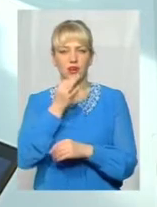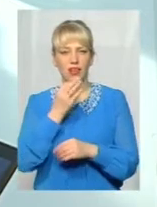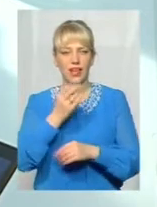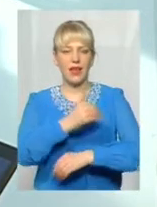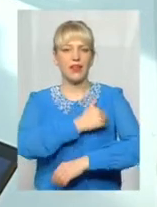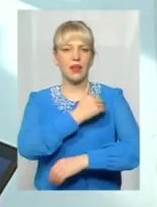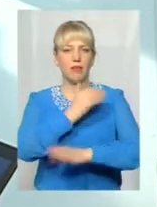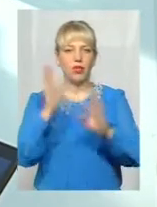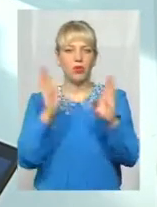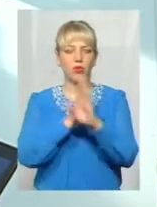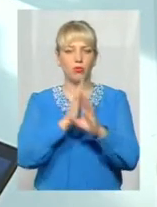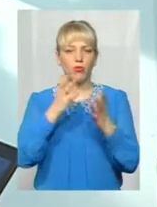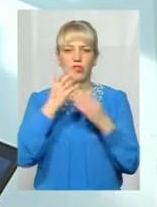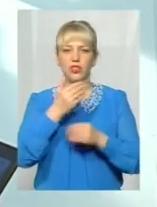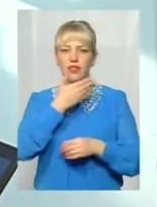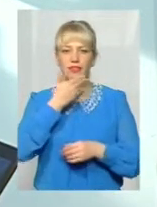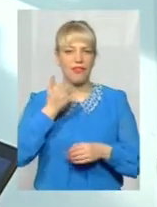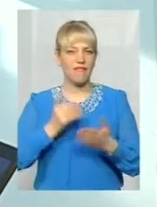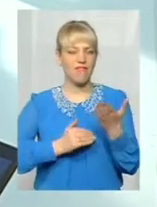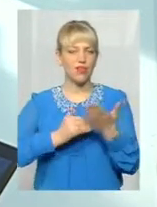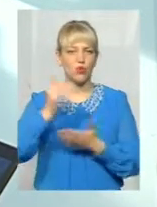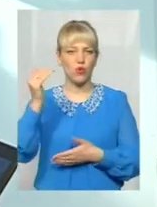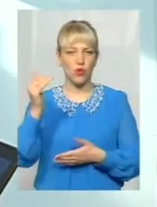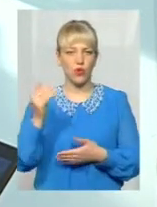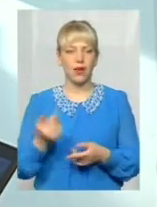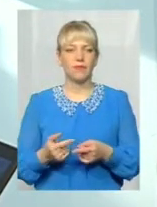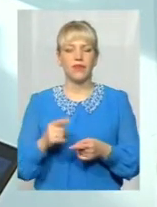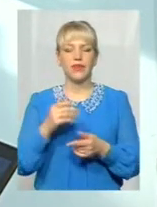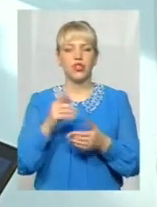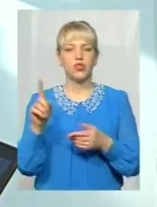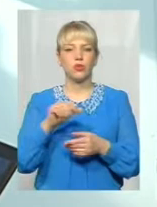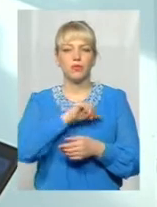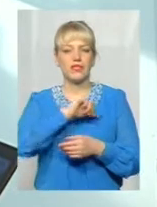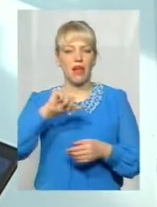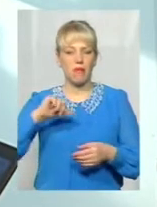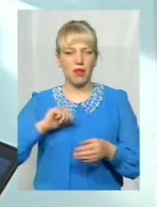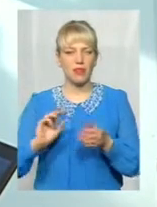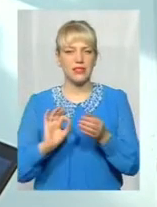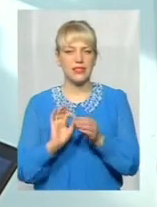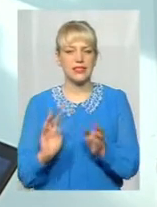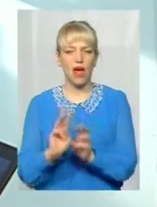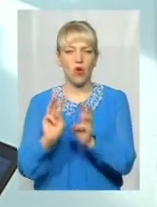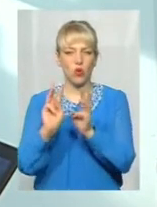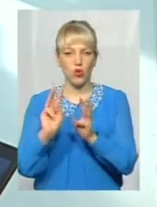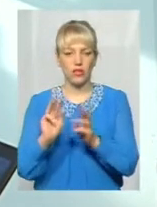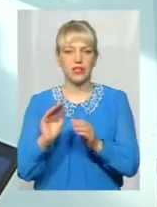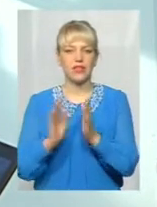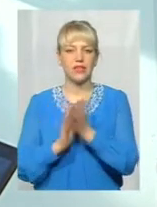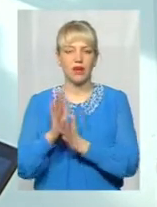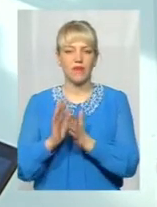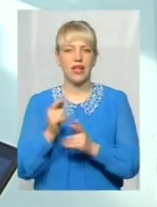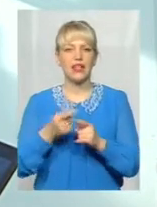ці пожежі виникали від самозаймання. Тобто людський фактор тут переважає. Ну і